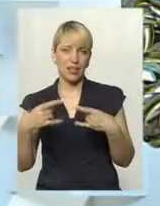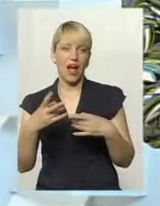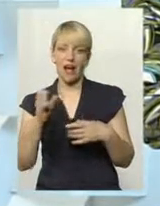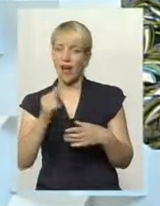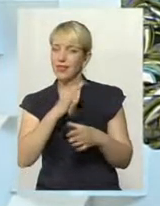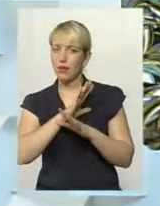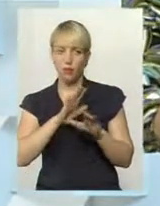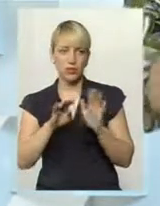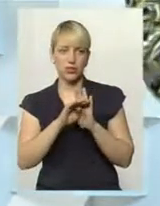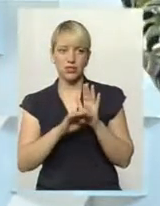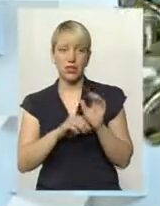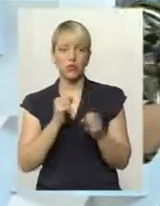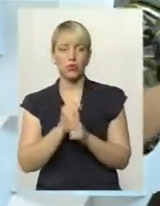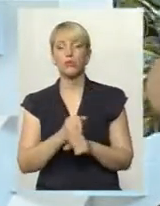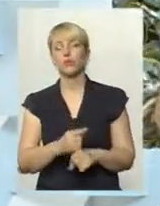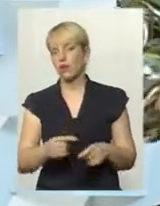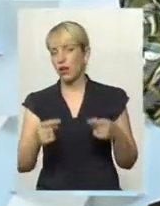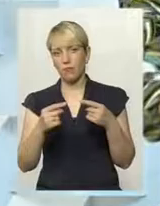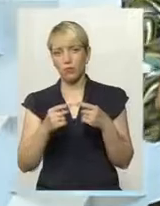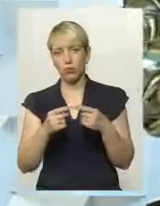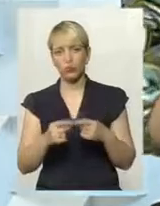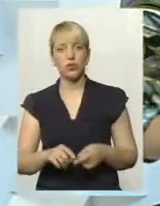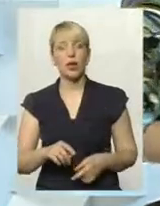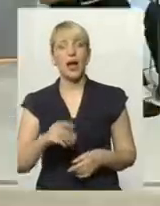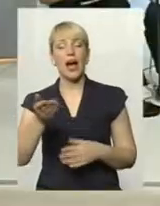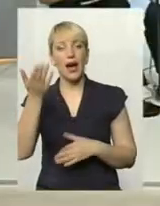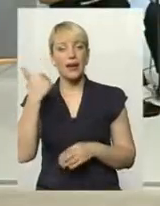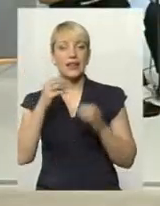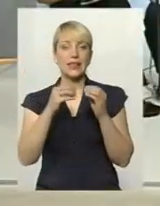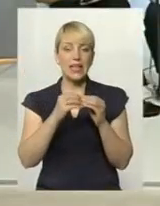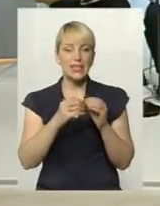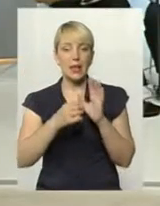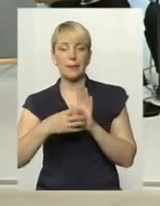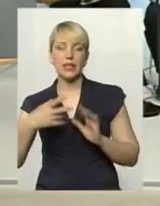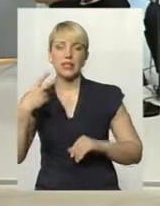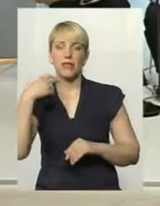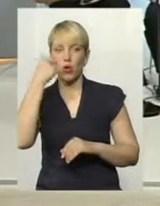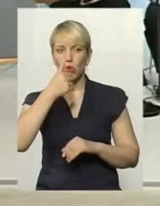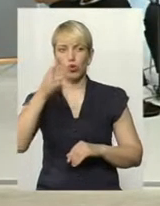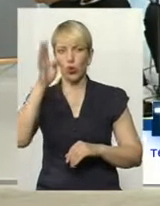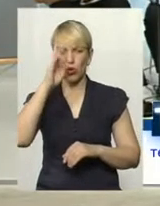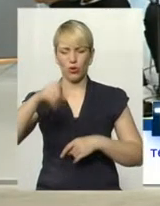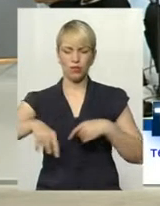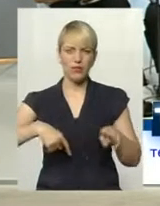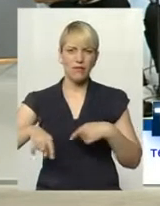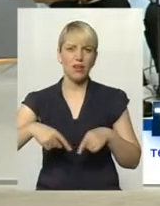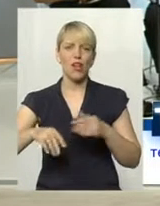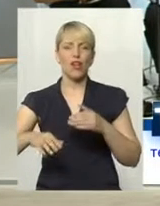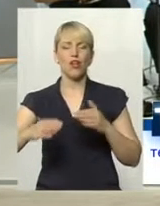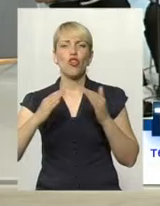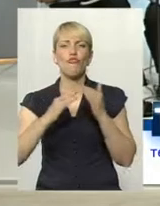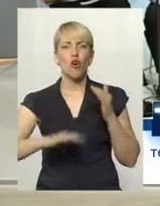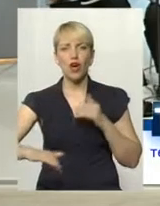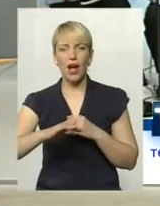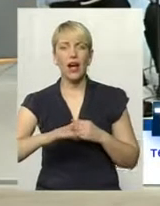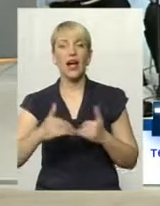роботи? Абсолютно. Раніше, 10, 20, 15 років хлопці так само ганяли футбол в дворах. Зараз.